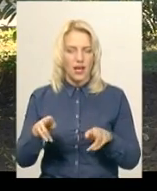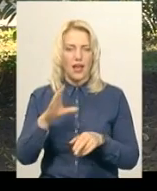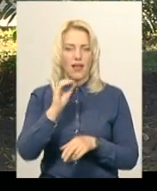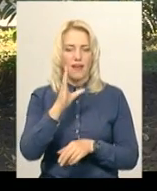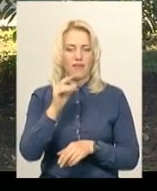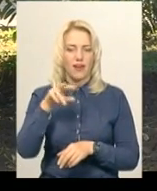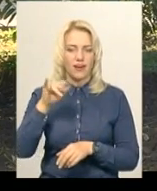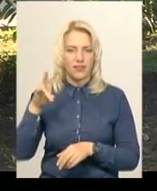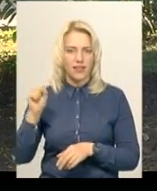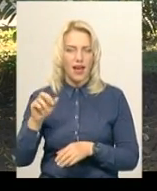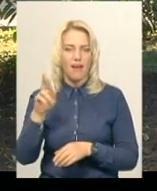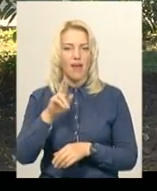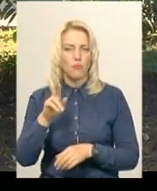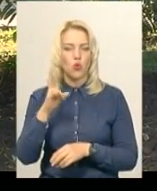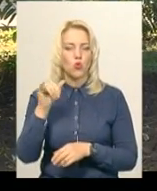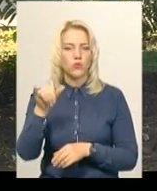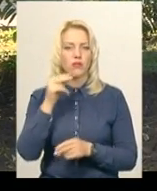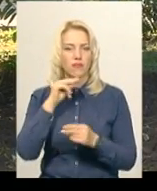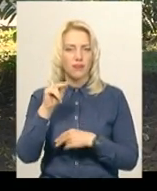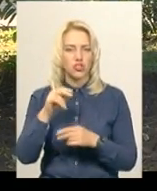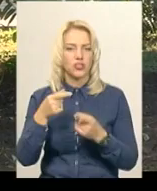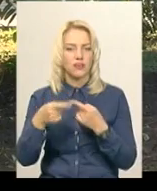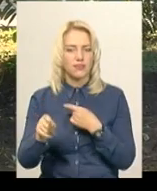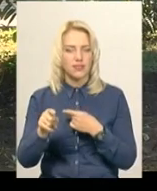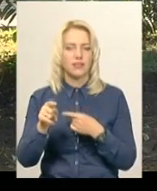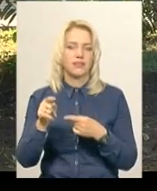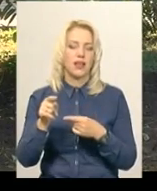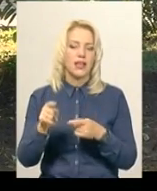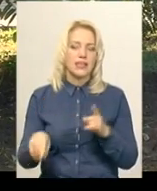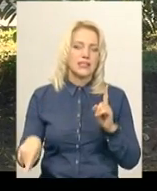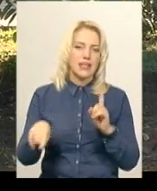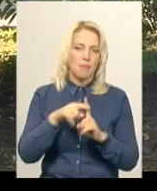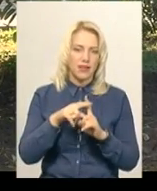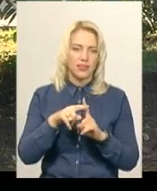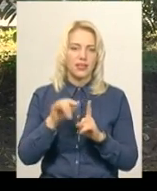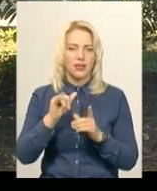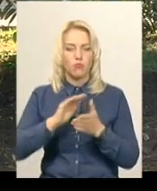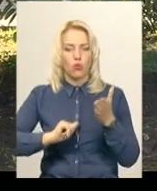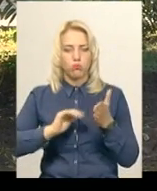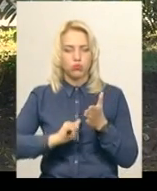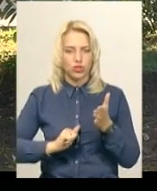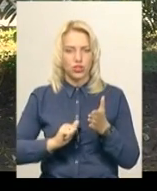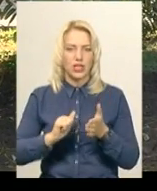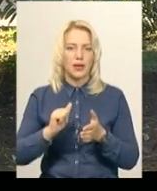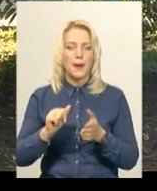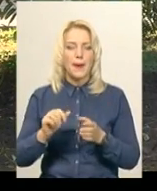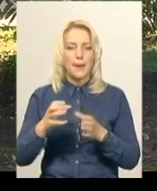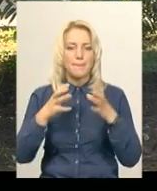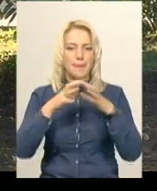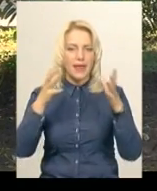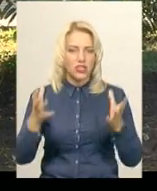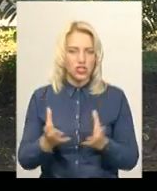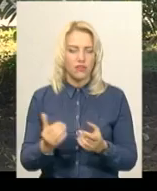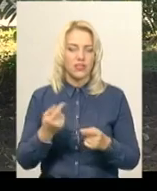в них краща різниця забитих і пропущених м'ячів. Саме цей додатковий показник дав право